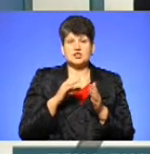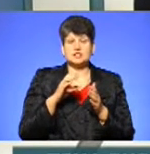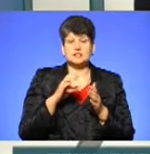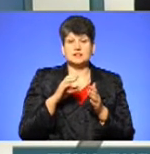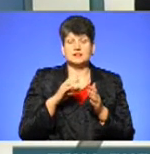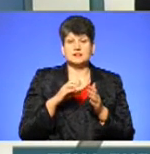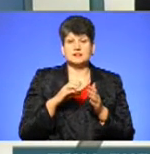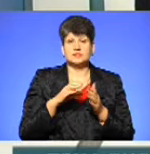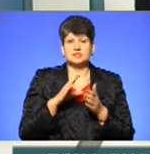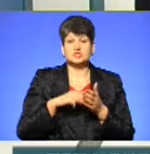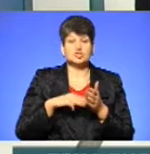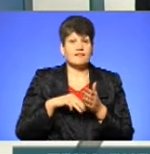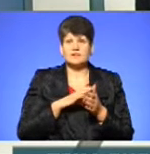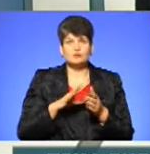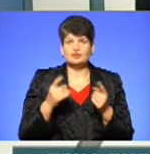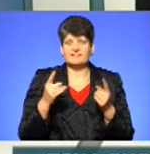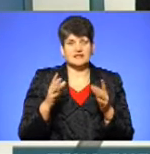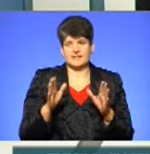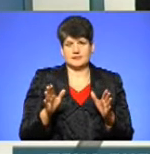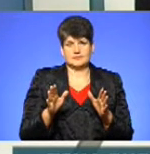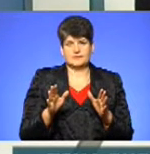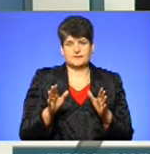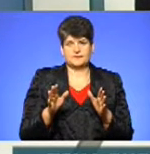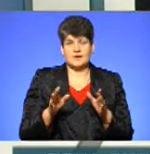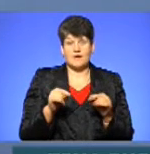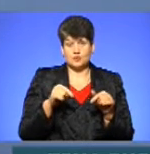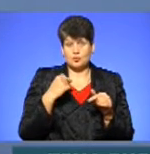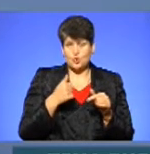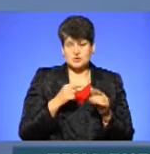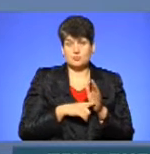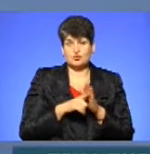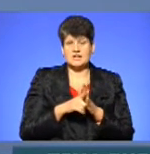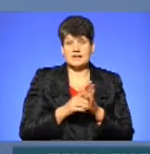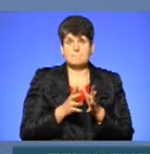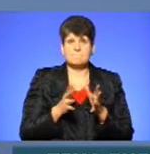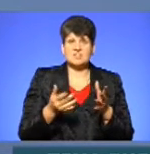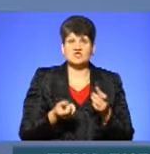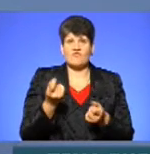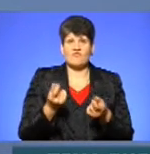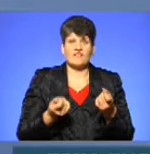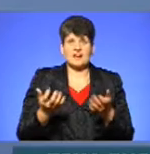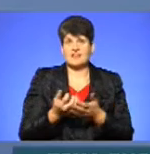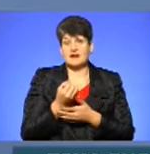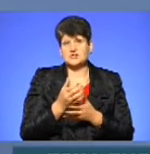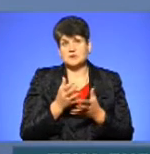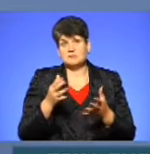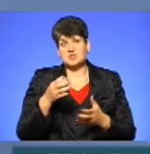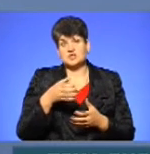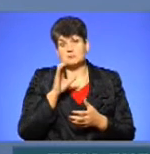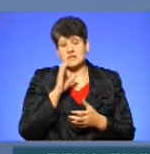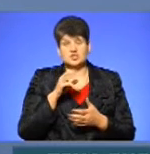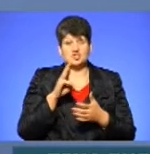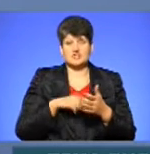тоді ще не були такими великими. Але цього року почали більше виявляти чи пити. Штрафи не зупиняють.